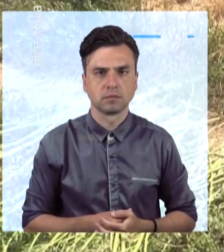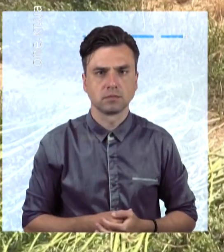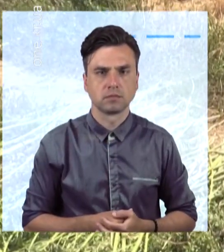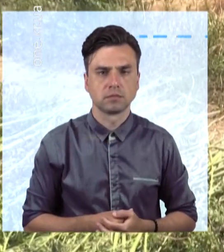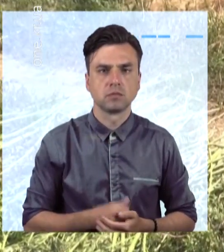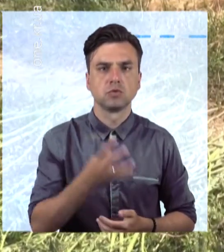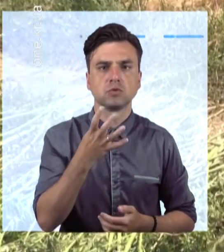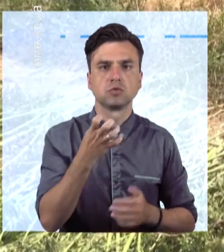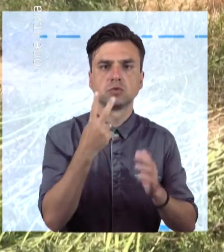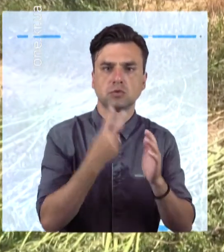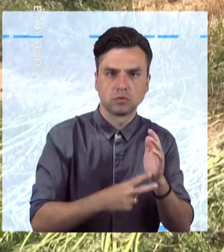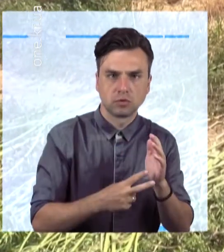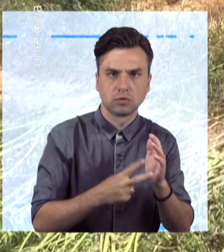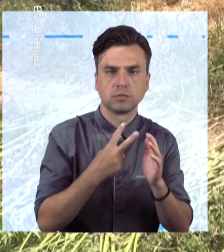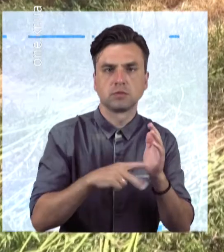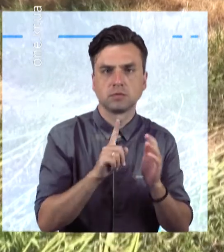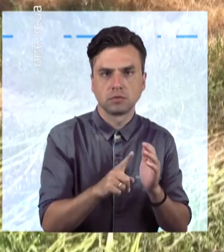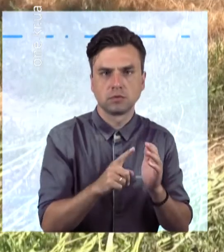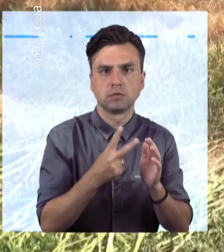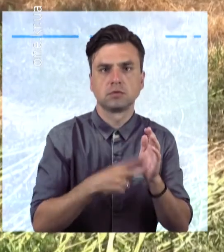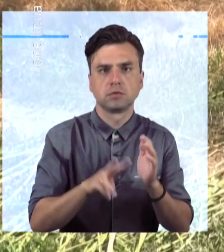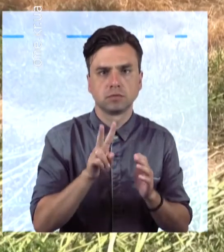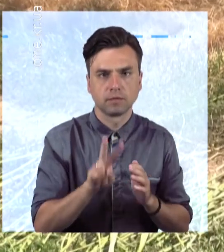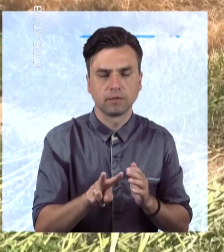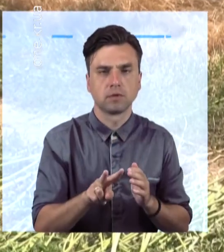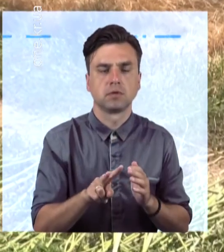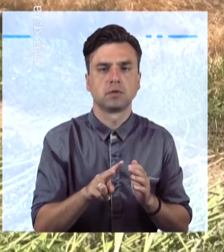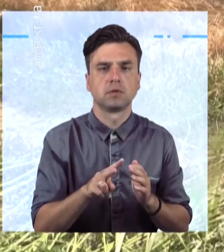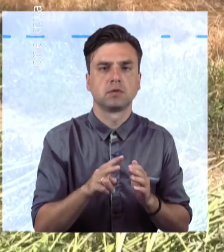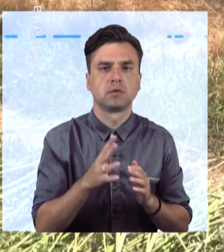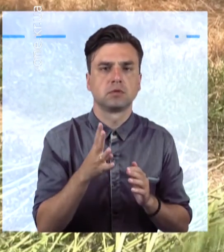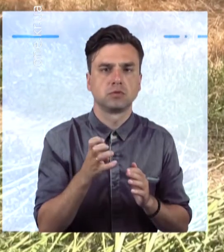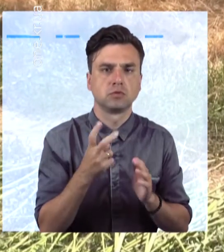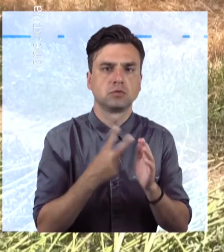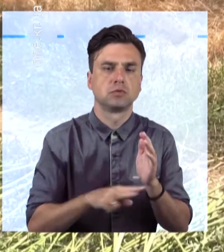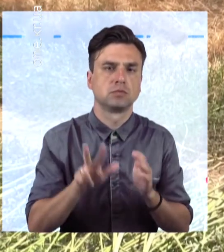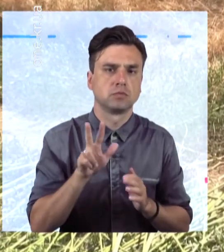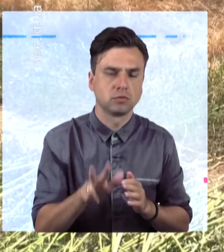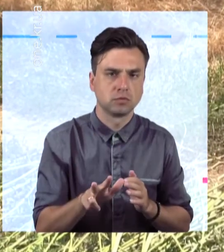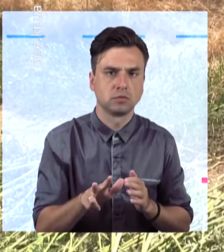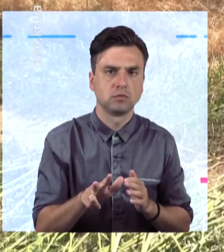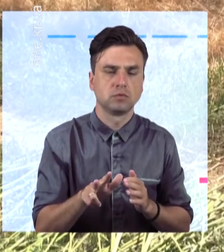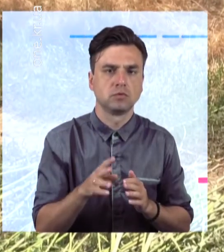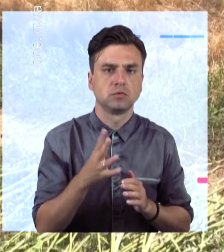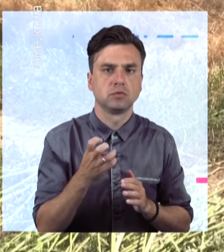470, 471, 472, 473,